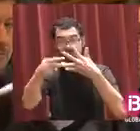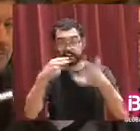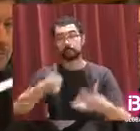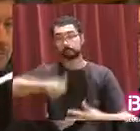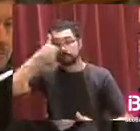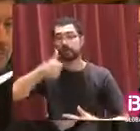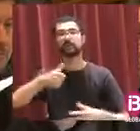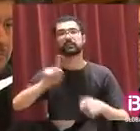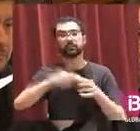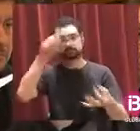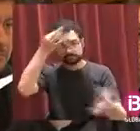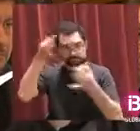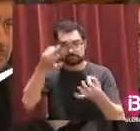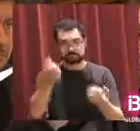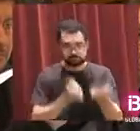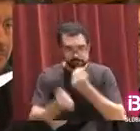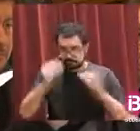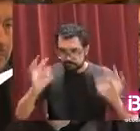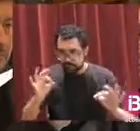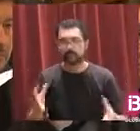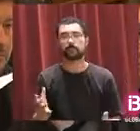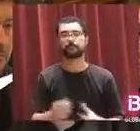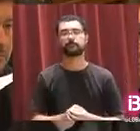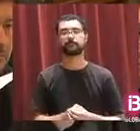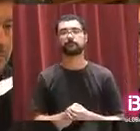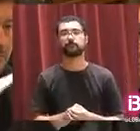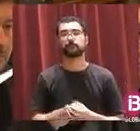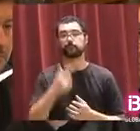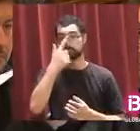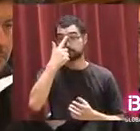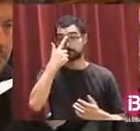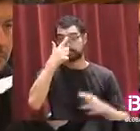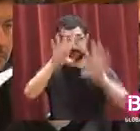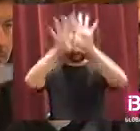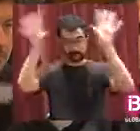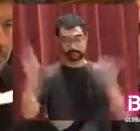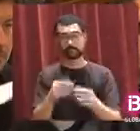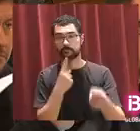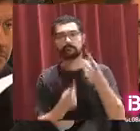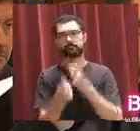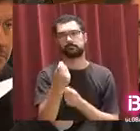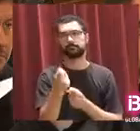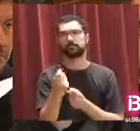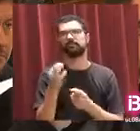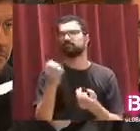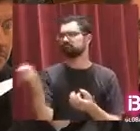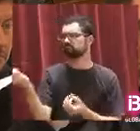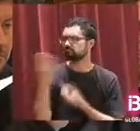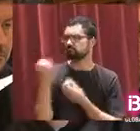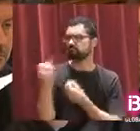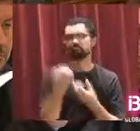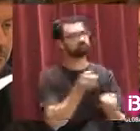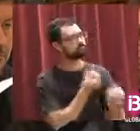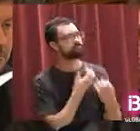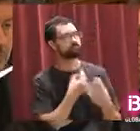altre compte pendent que tenim aquí, en aquest sentit, li feim la següent pregunta. Després de les darreres informacions respecte de les